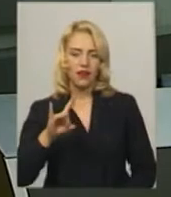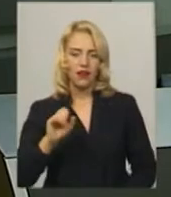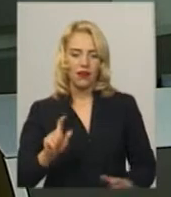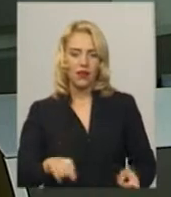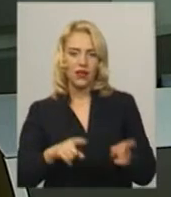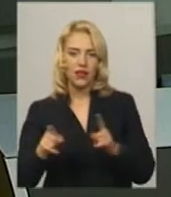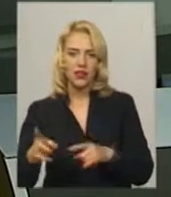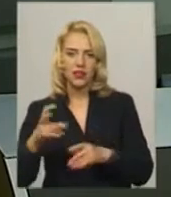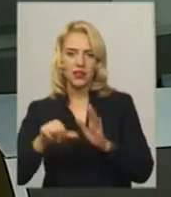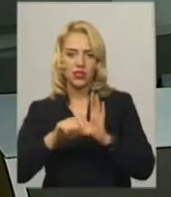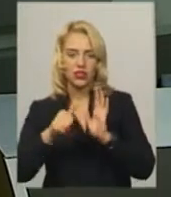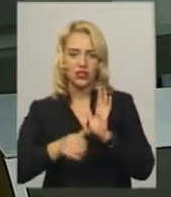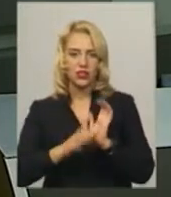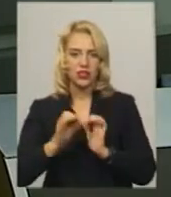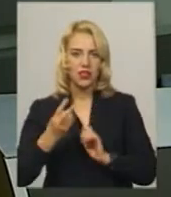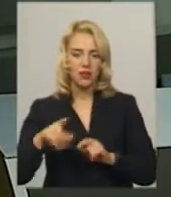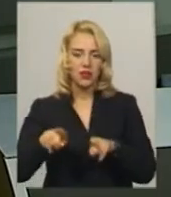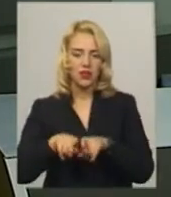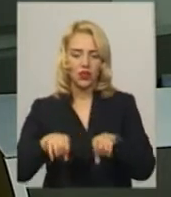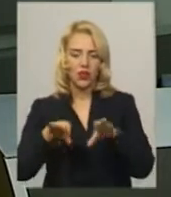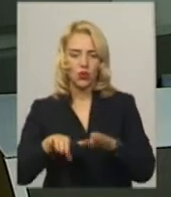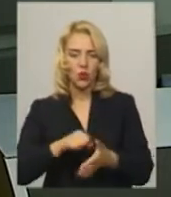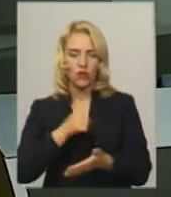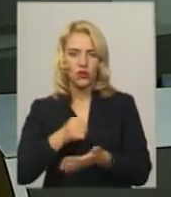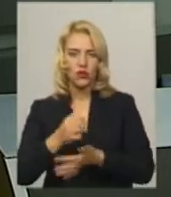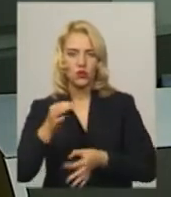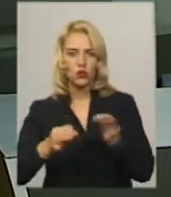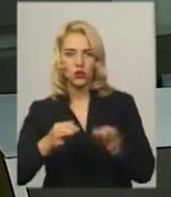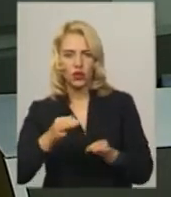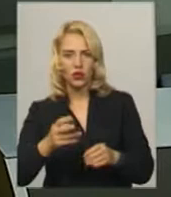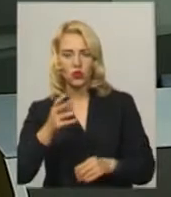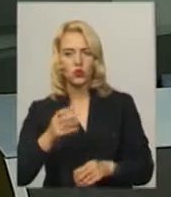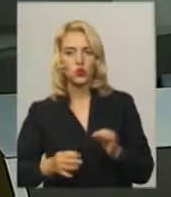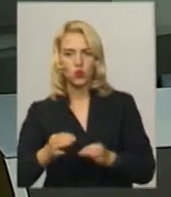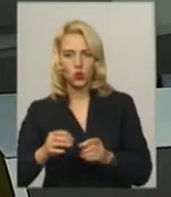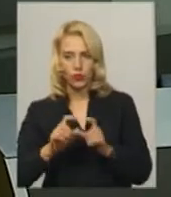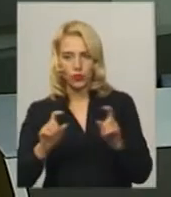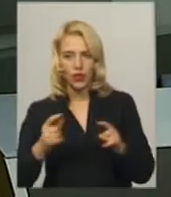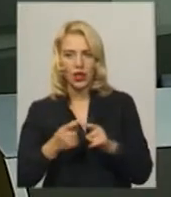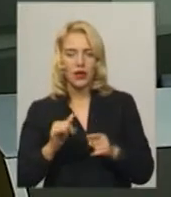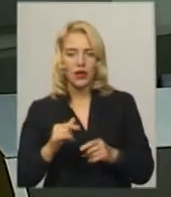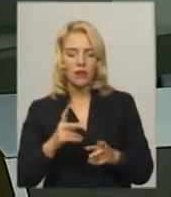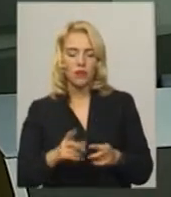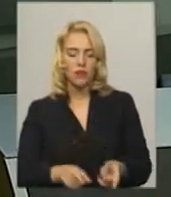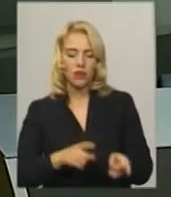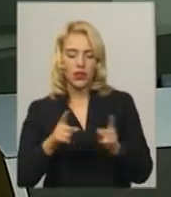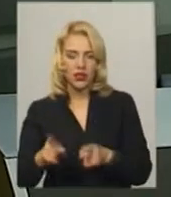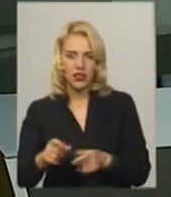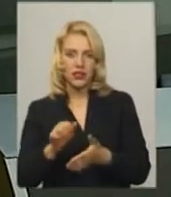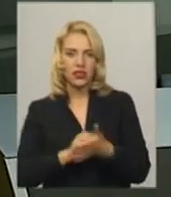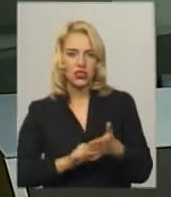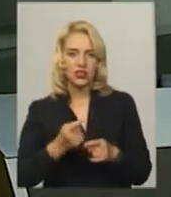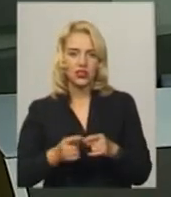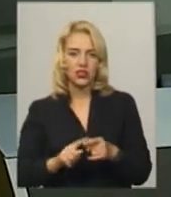16 серпня. Таке рішення сьогодні ухвалив суддя Хмельницького міськрайонного суду. Розгляд підготовчого засідання перенесли через те, що